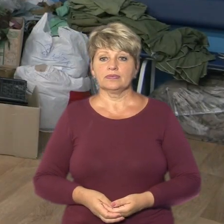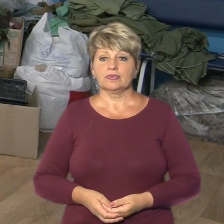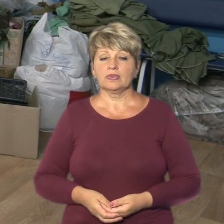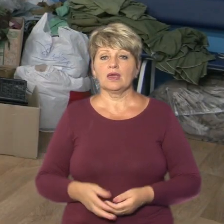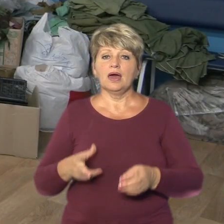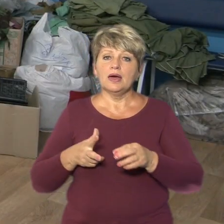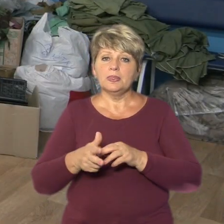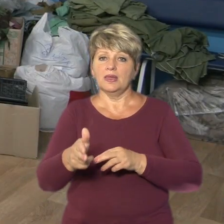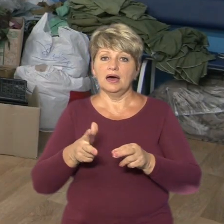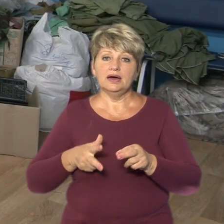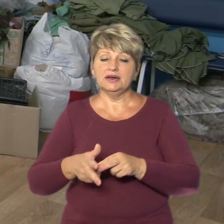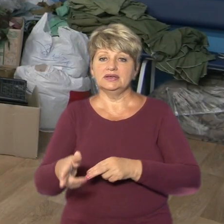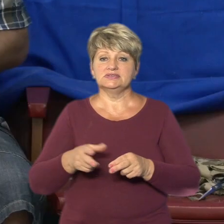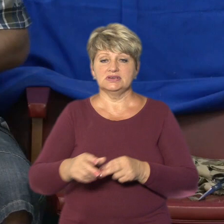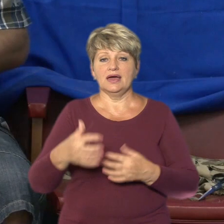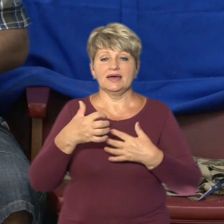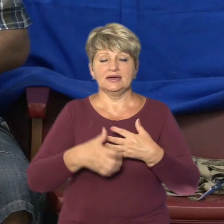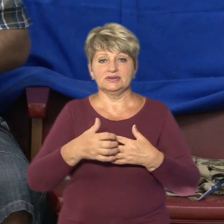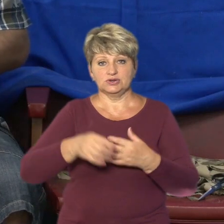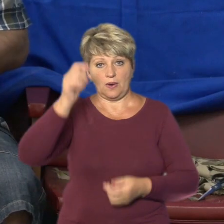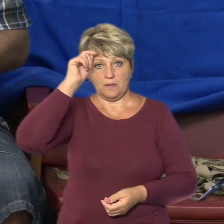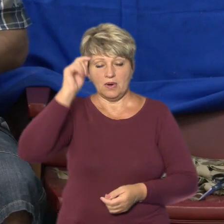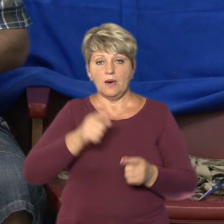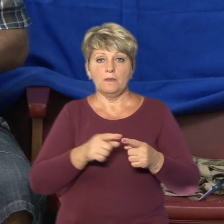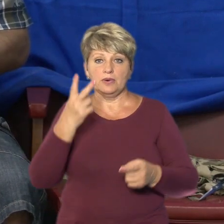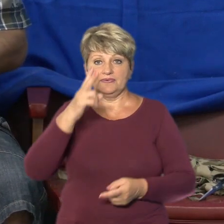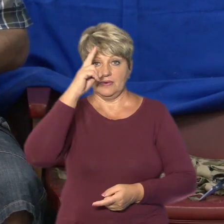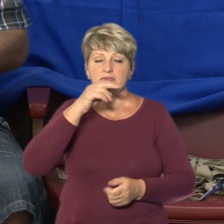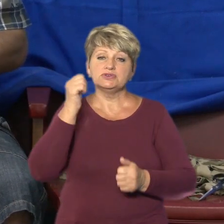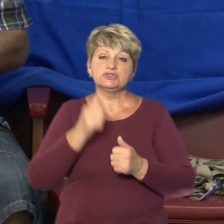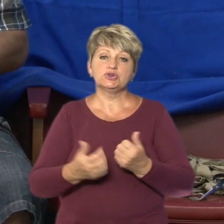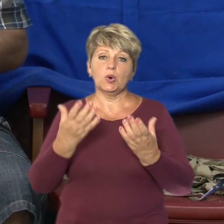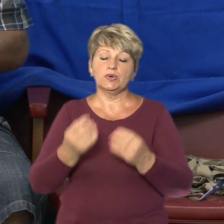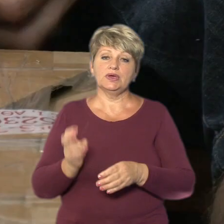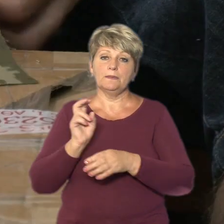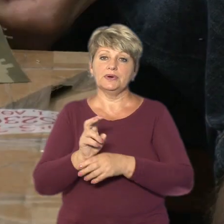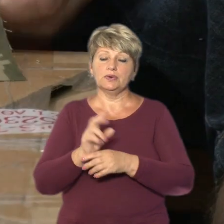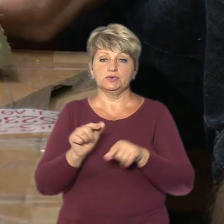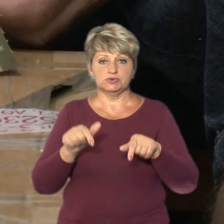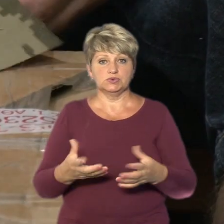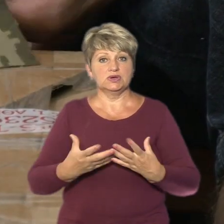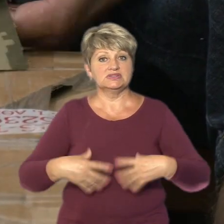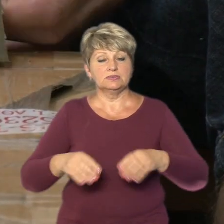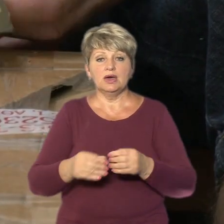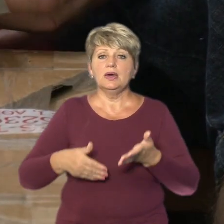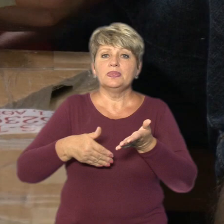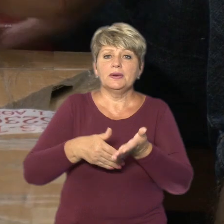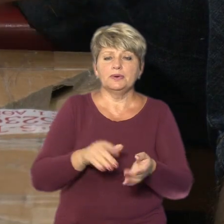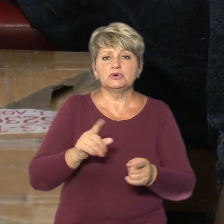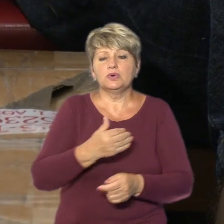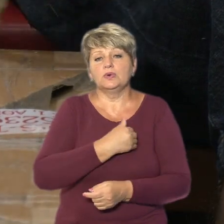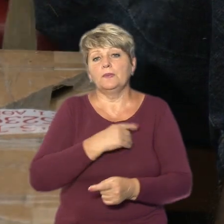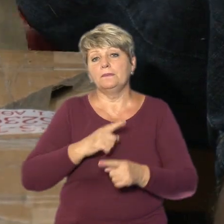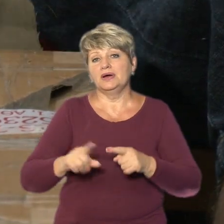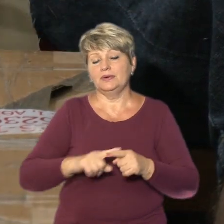Нарізає стрічки пан Віктор із Херсона. Каже, протягом двох місяців щодня приходять сюди з родиною. Допомагають, бо хочуть швидше